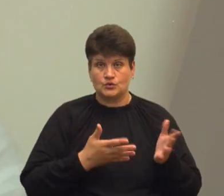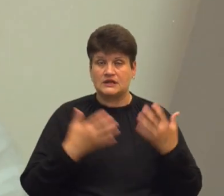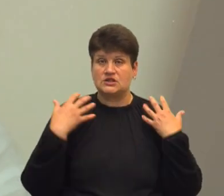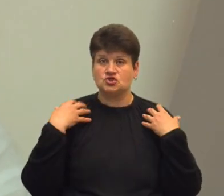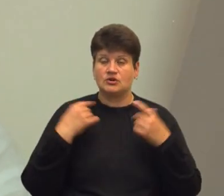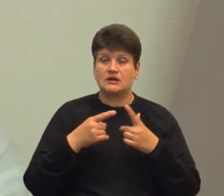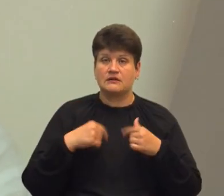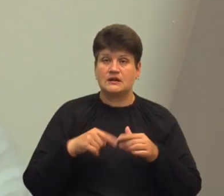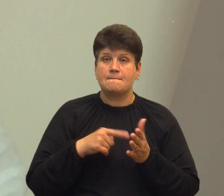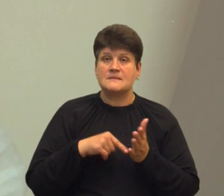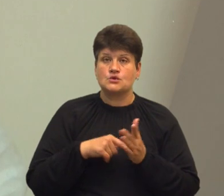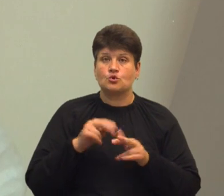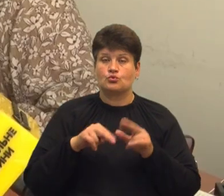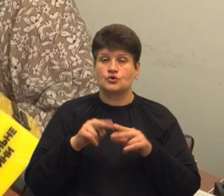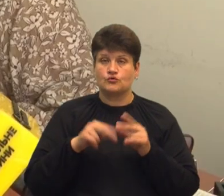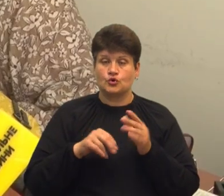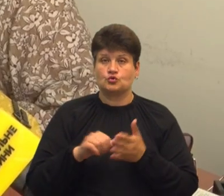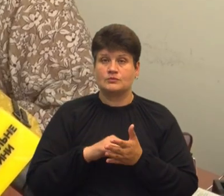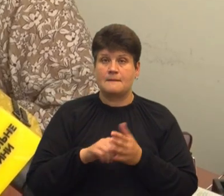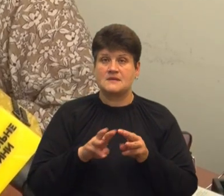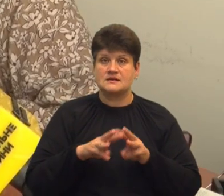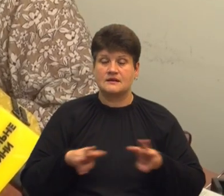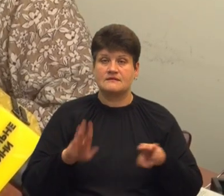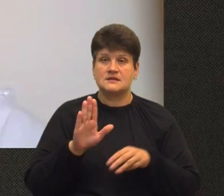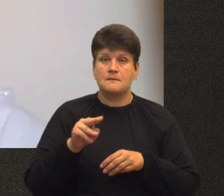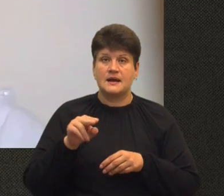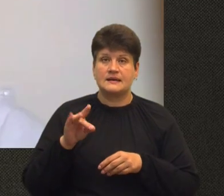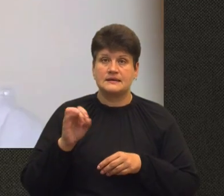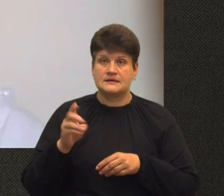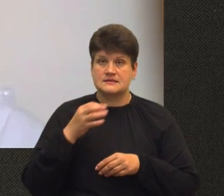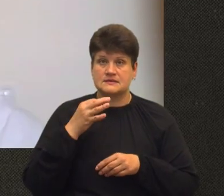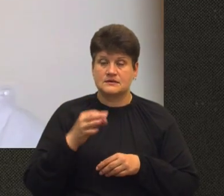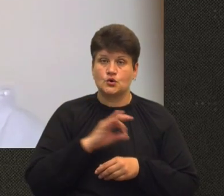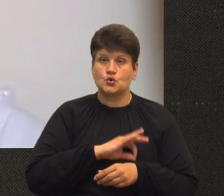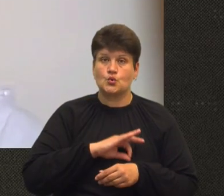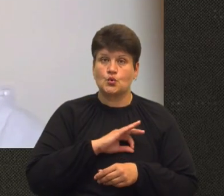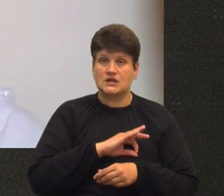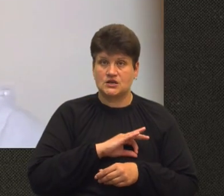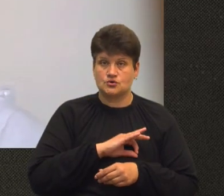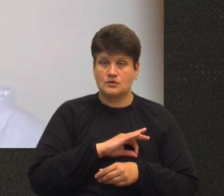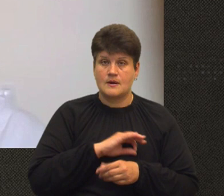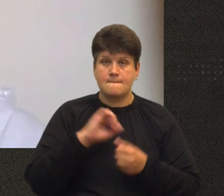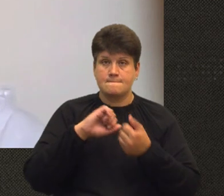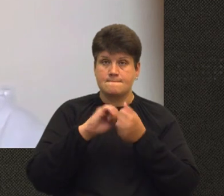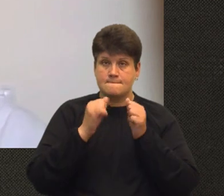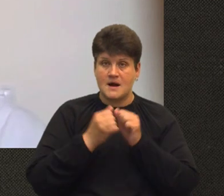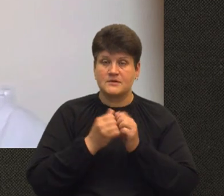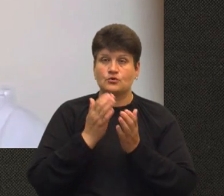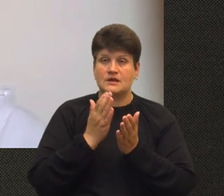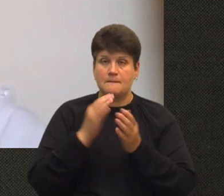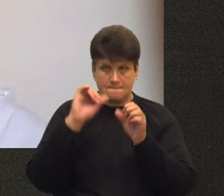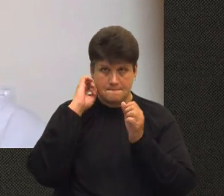відділу містобудівної документації Міністерства Василь Петрик відповів Юридичною пам'яткою є виключно